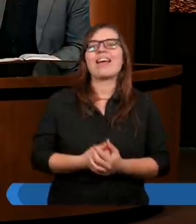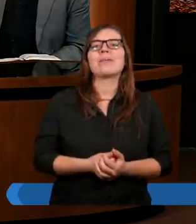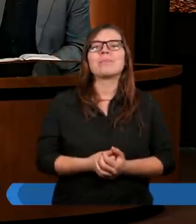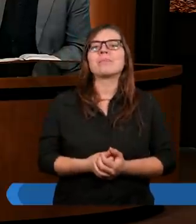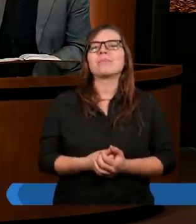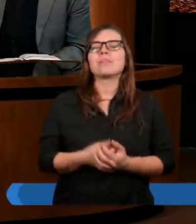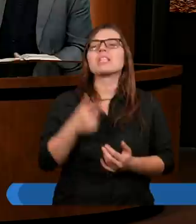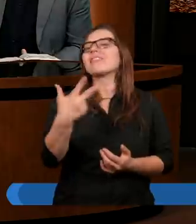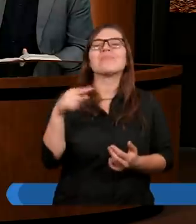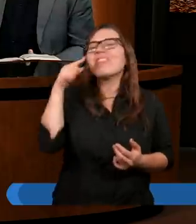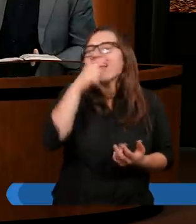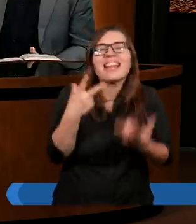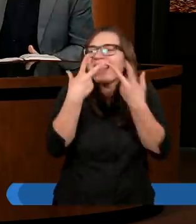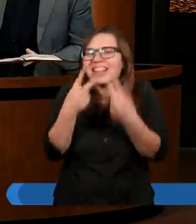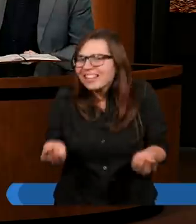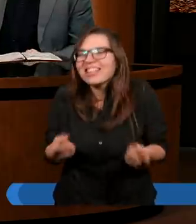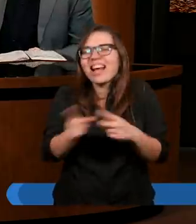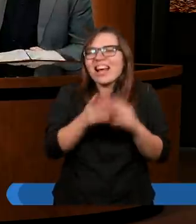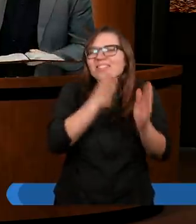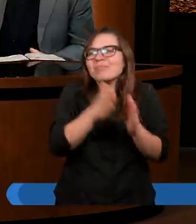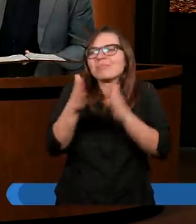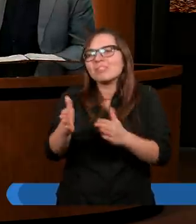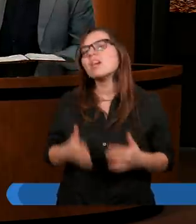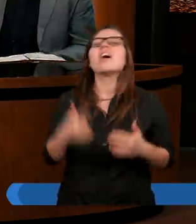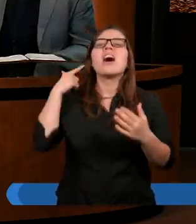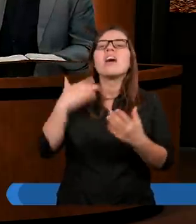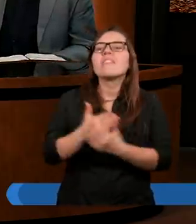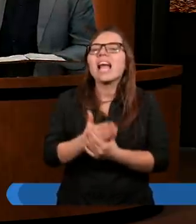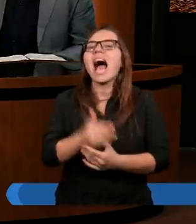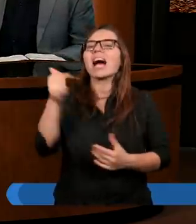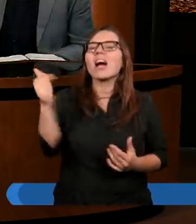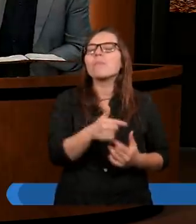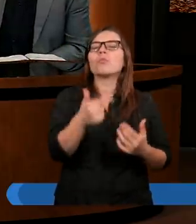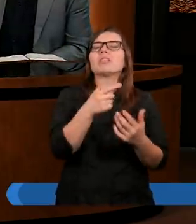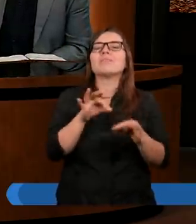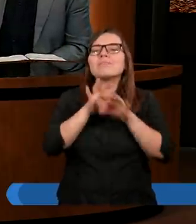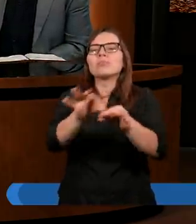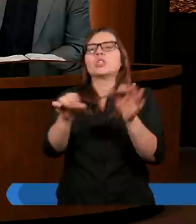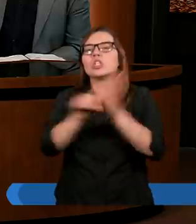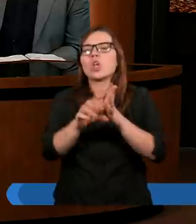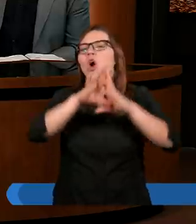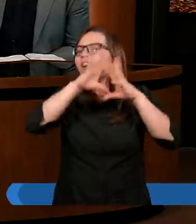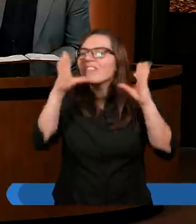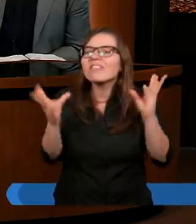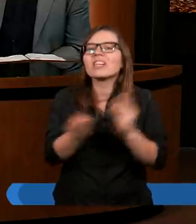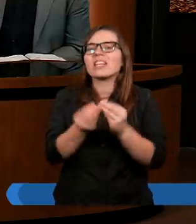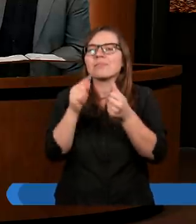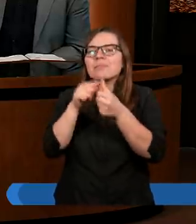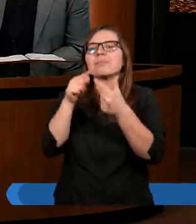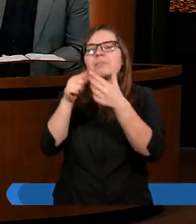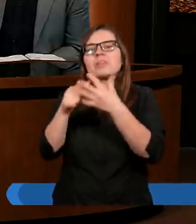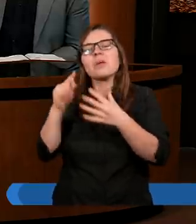Aldemar? No niestety nie. Wiara musi sprowadzić się do bezkrytycznego,